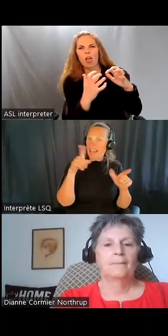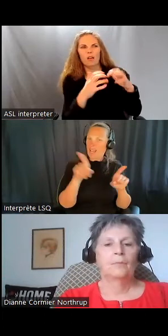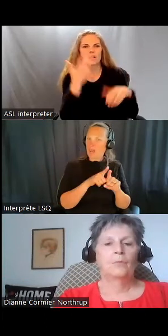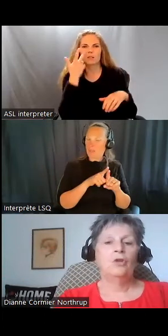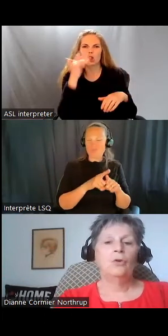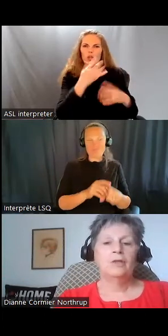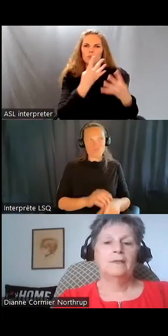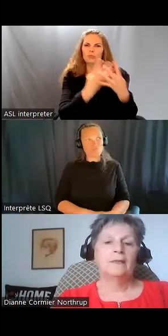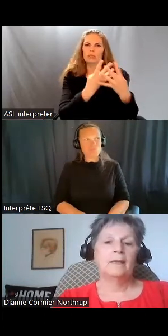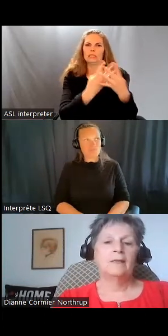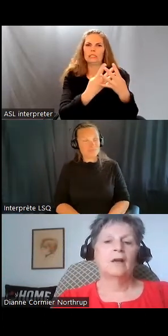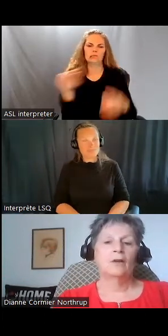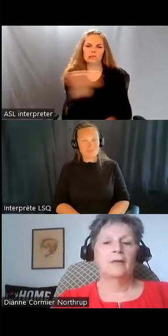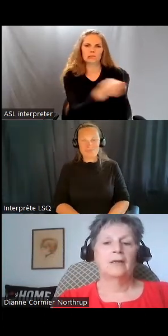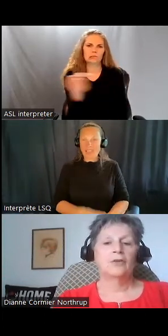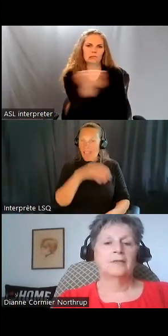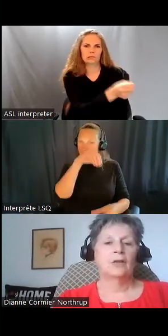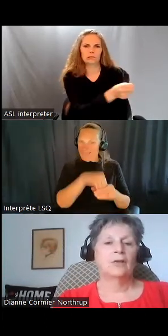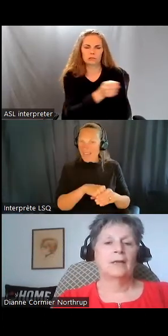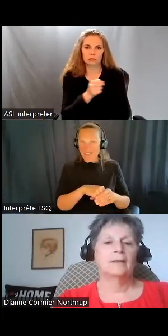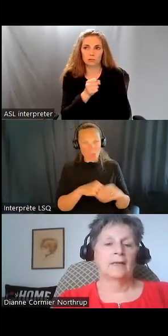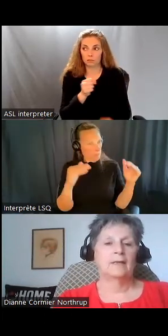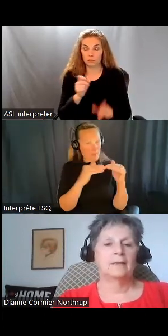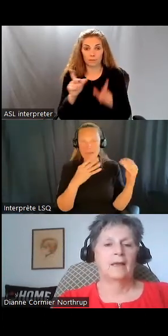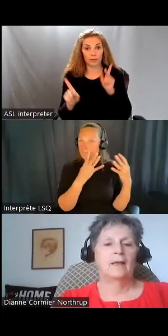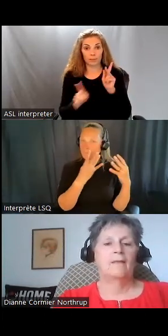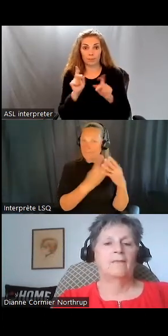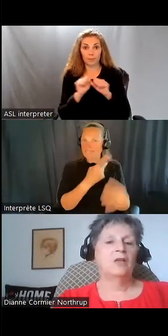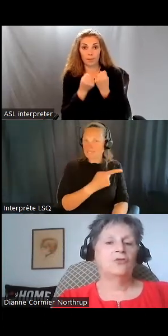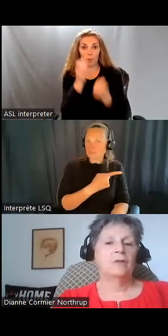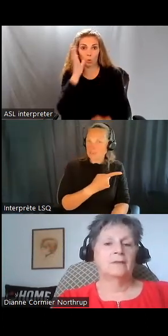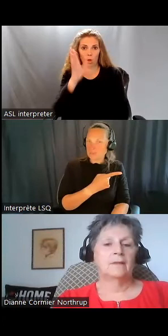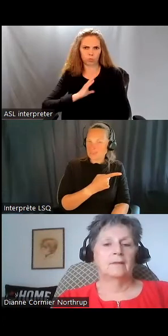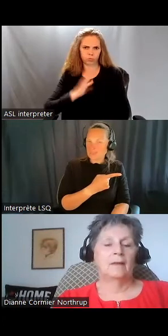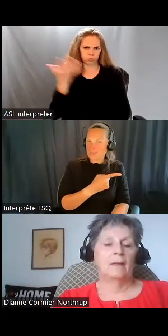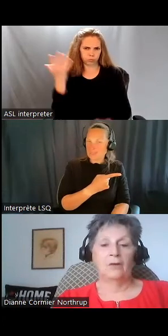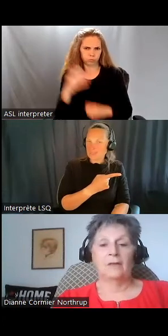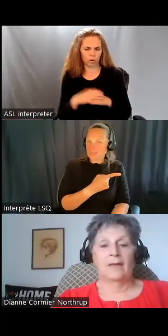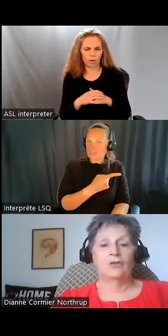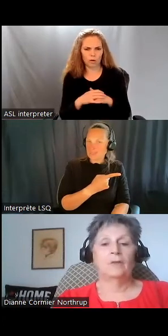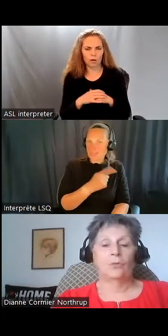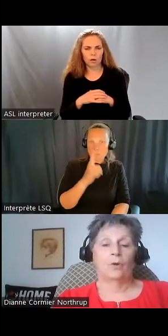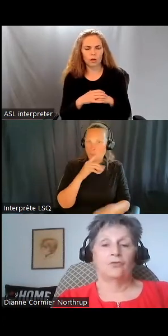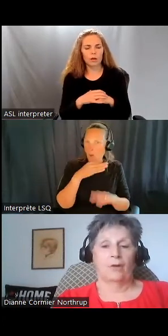si les gens savaient qu'en intérieur c'est des prisons, les gens seraient écoeurés.